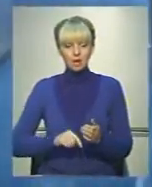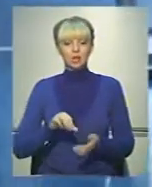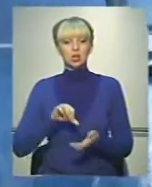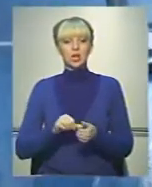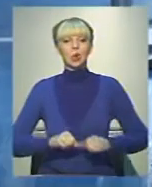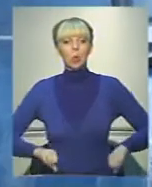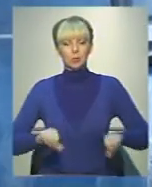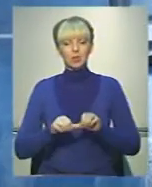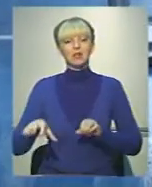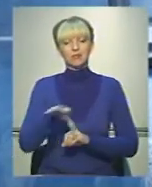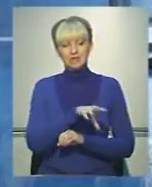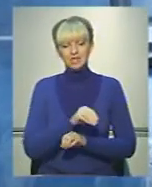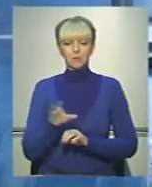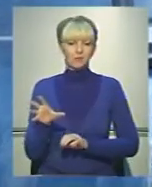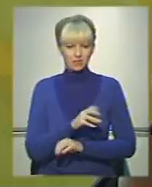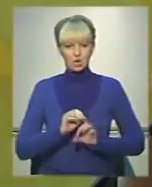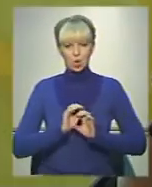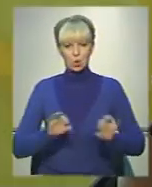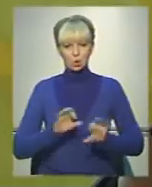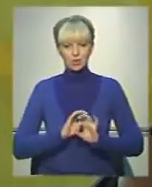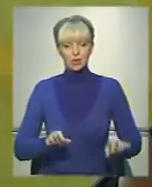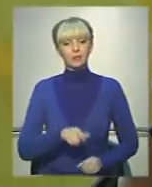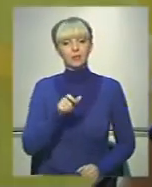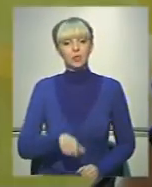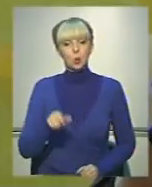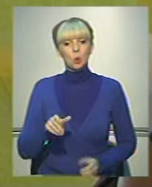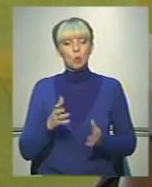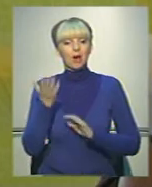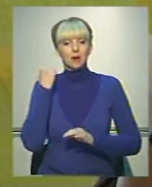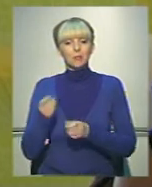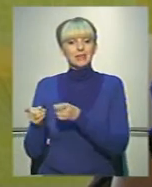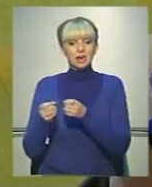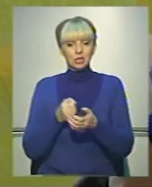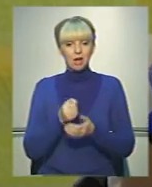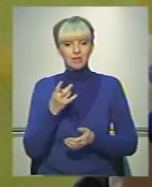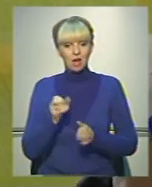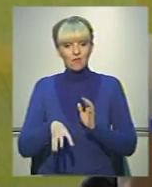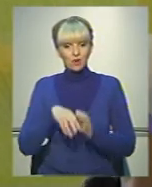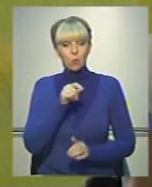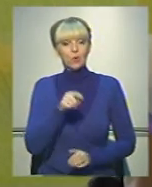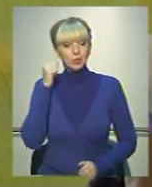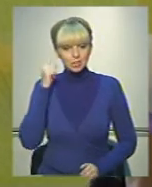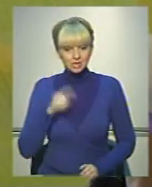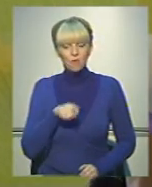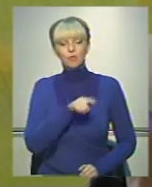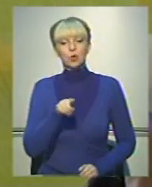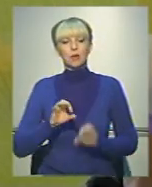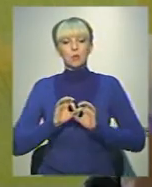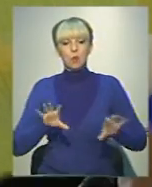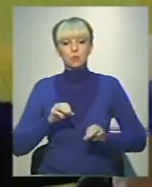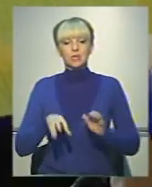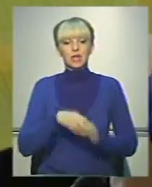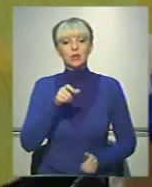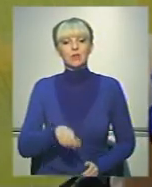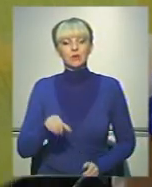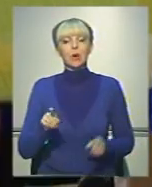комісії всім все роз'яснять. Люди, які були більше задіяні на виборах, вони знають, вони поясняють виборцям,